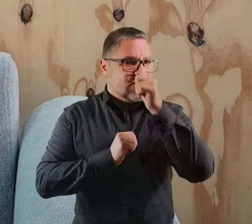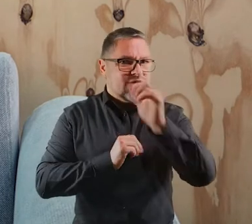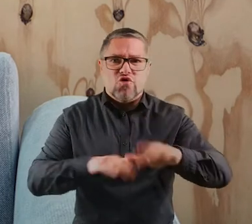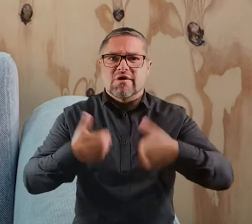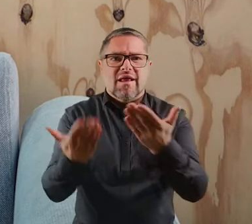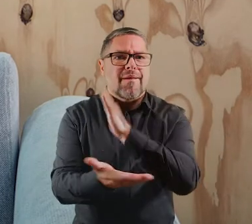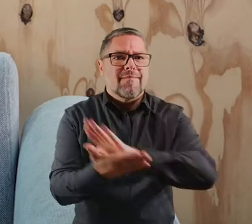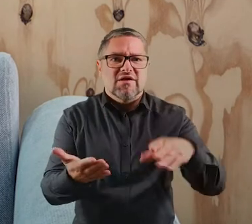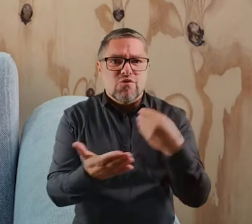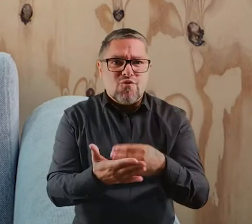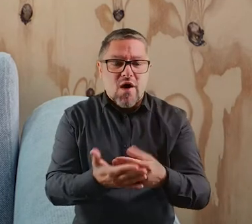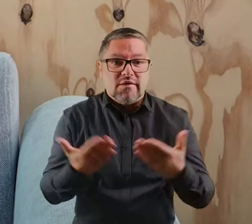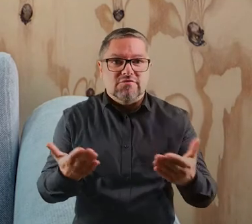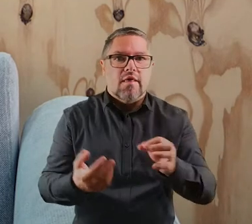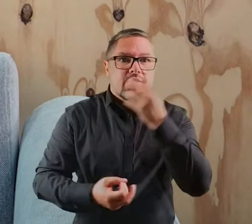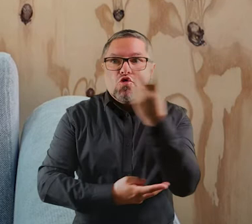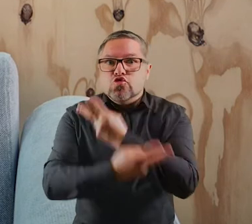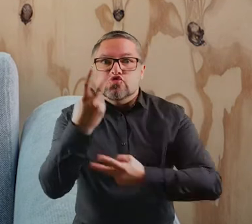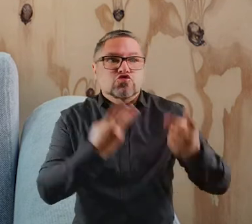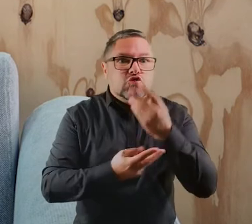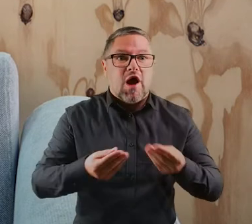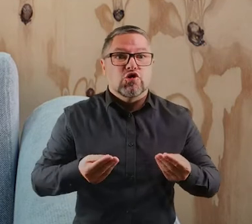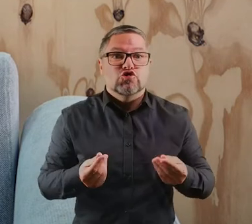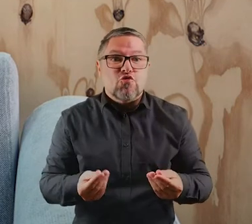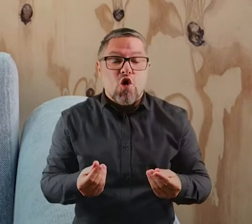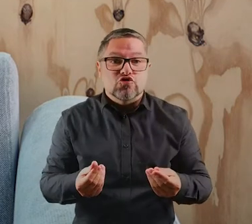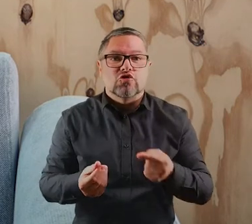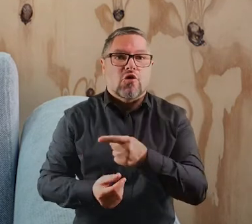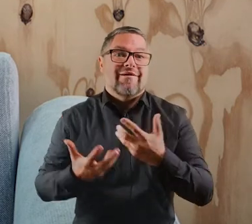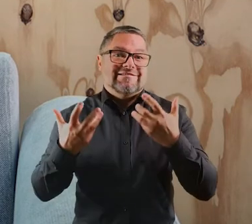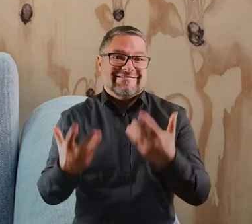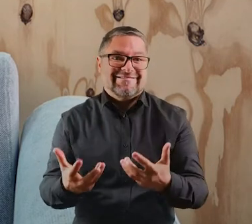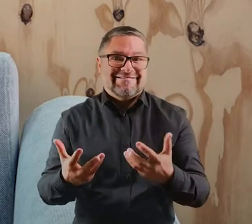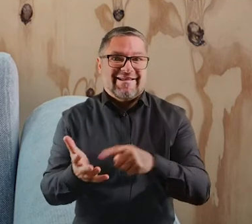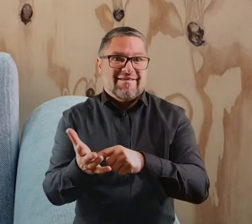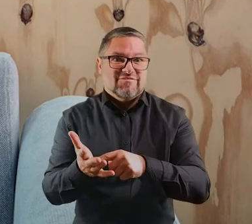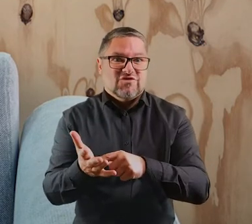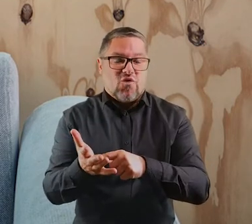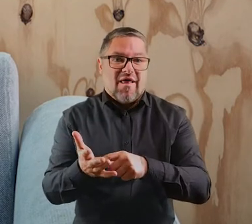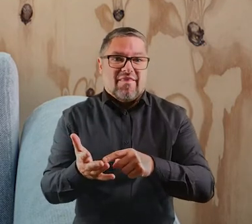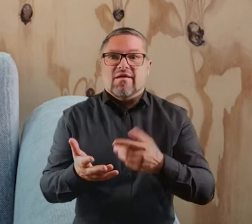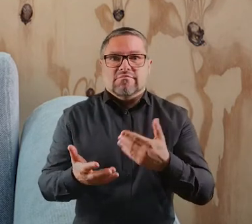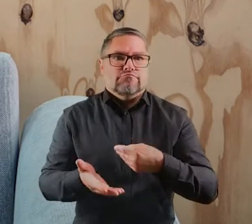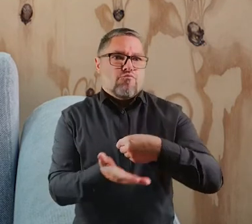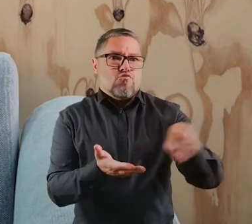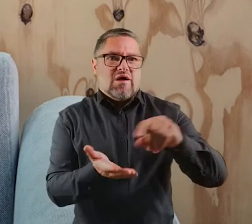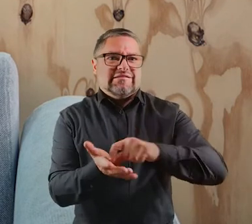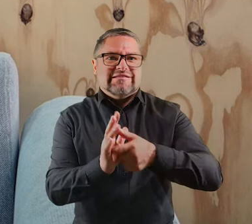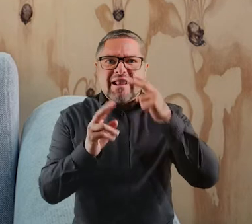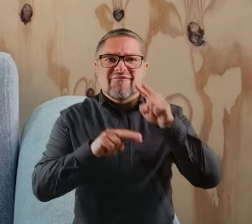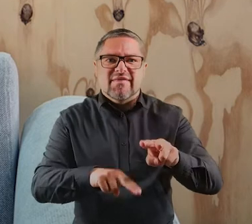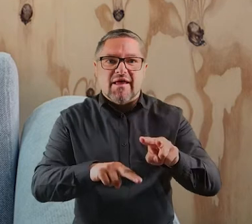udostępnić za darmo, wtedy najlepiej poszukać sponsorów, którzy będą chcieli za nią